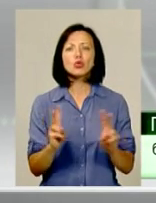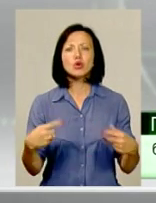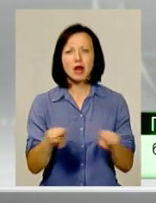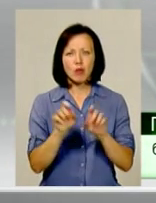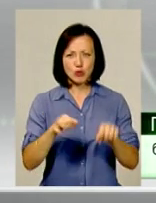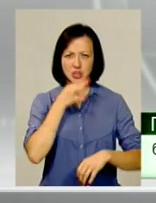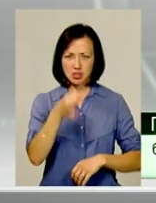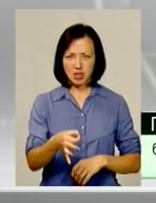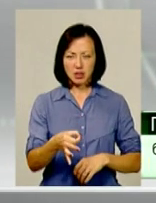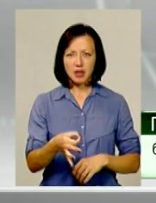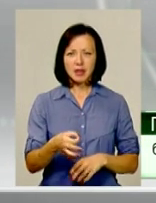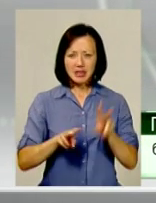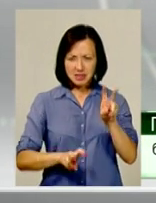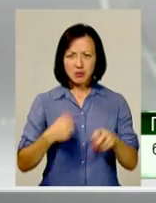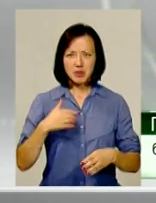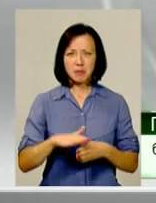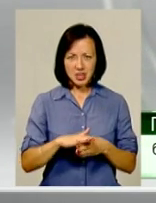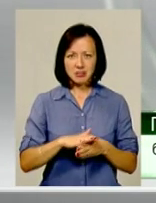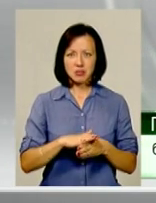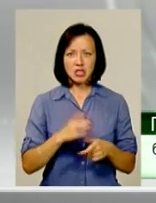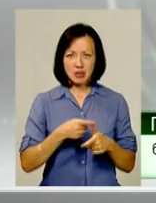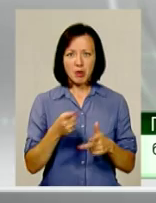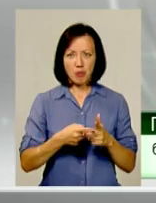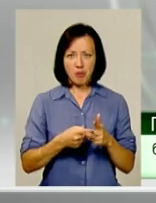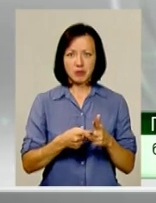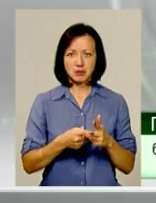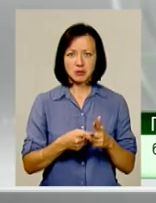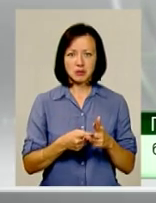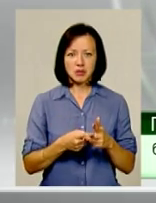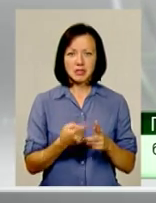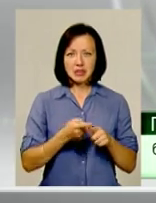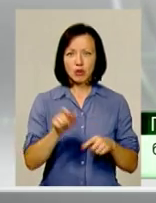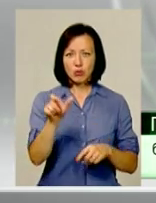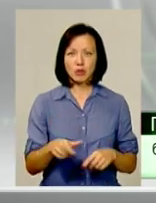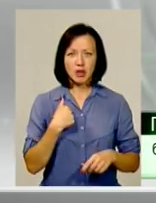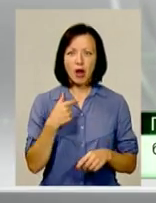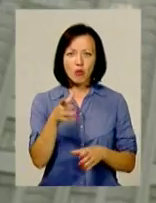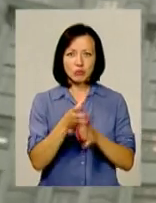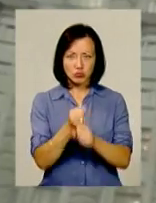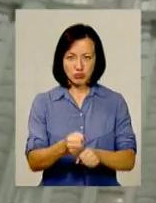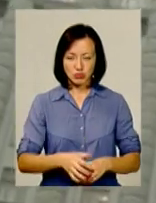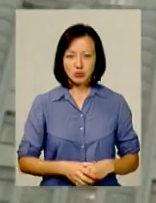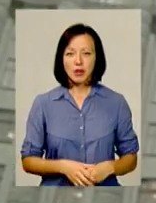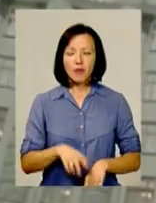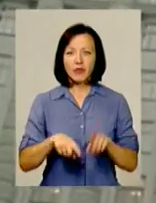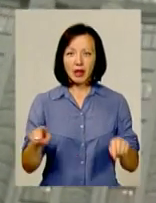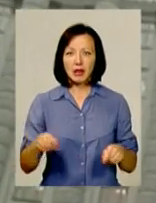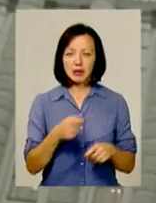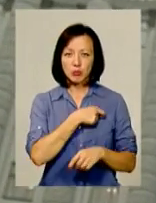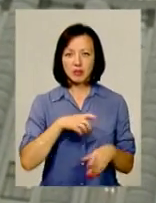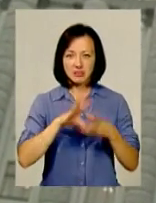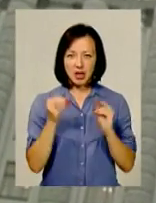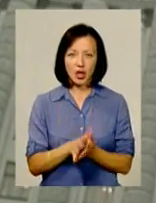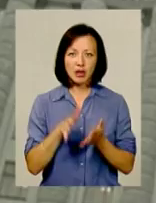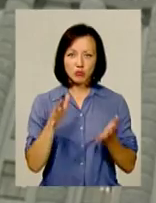таке може сказати? Назвіть мені прізвище, ім'я отчі своєї, я йому видиру очі візьму. Окремі депутати і взагалі